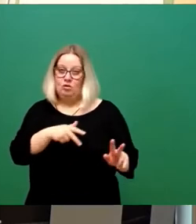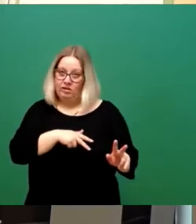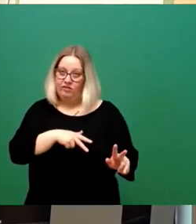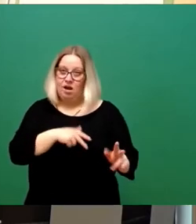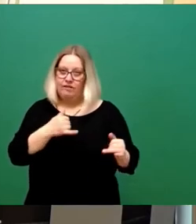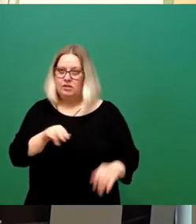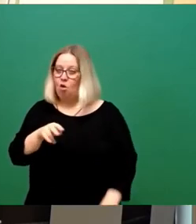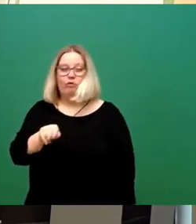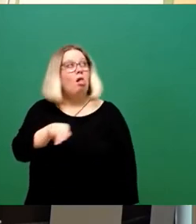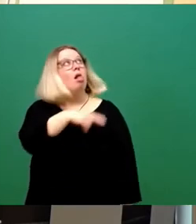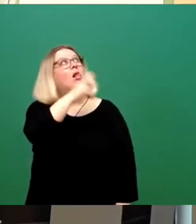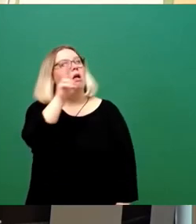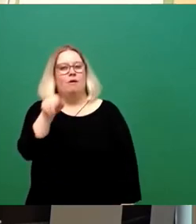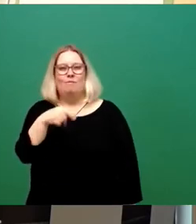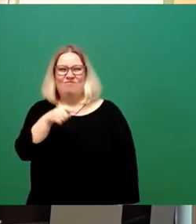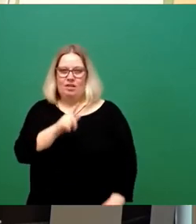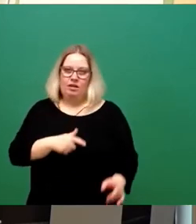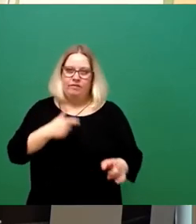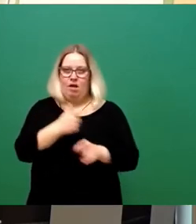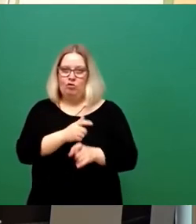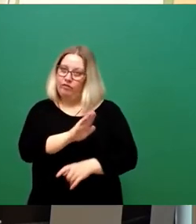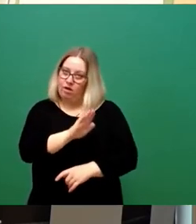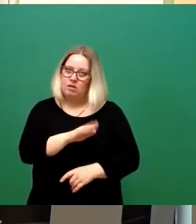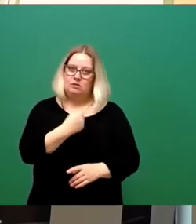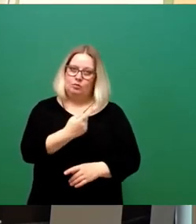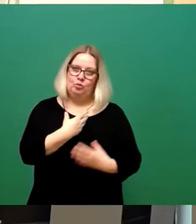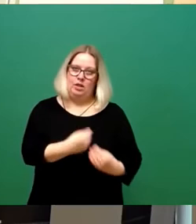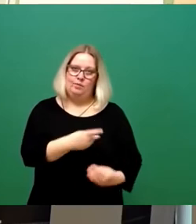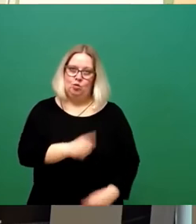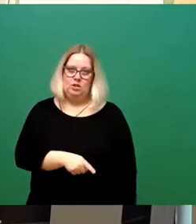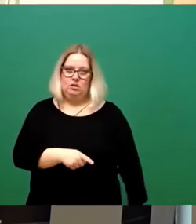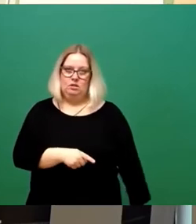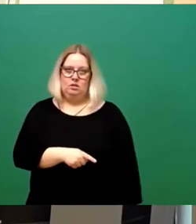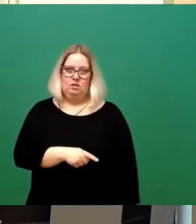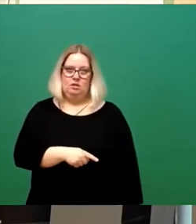Zastrow, diese Verantwortung werden Sie übernehmen müssen. Und der OB?